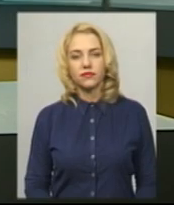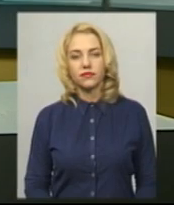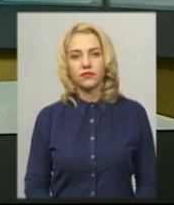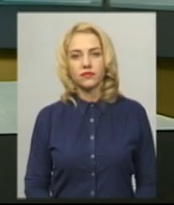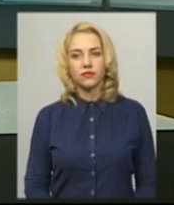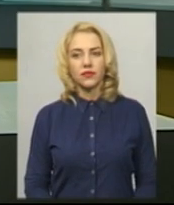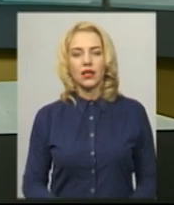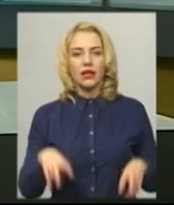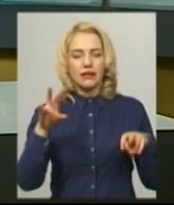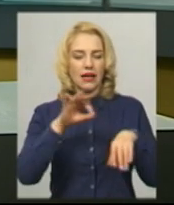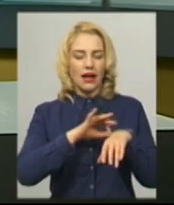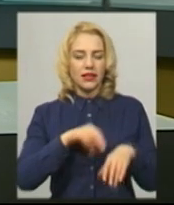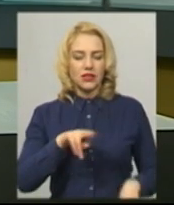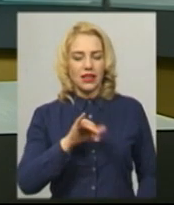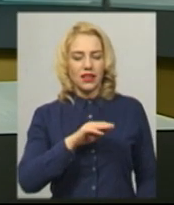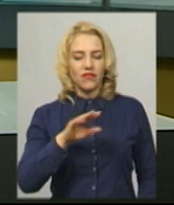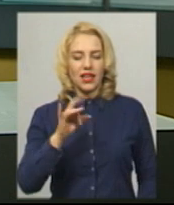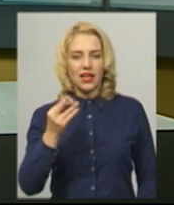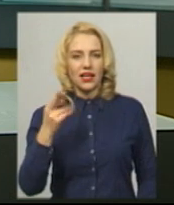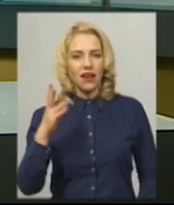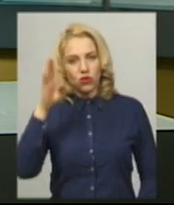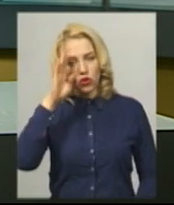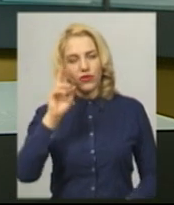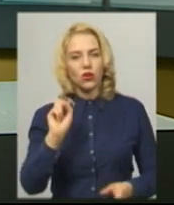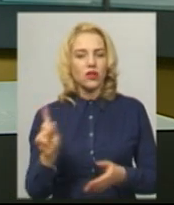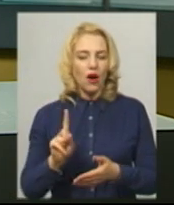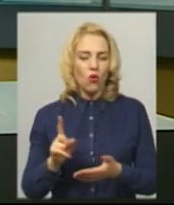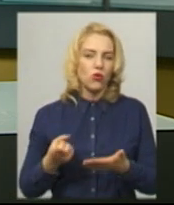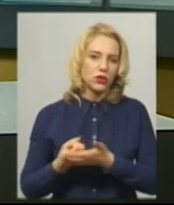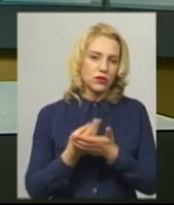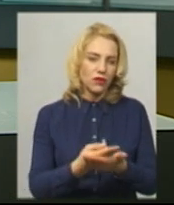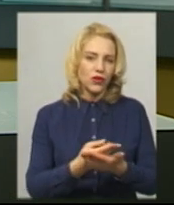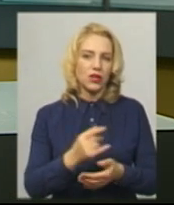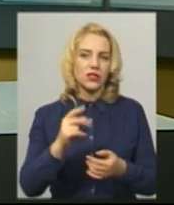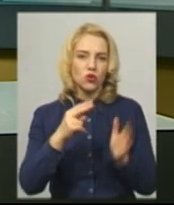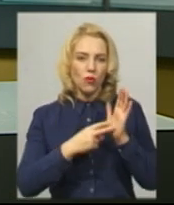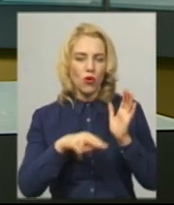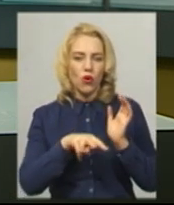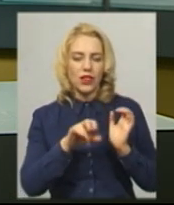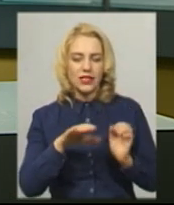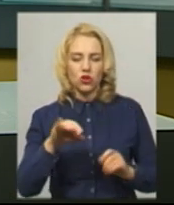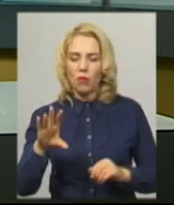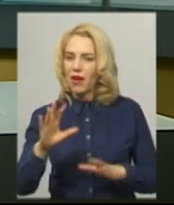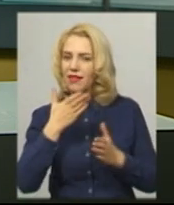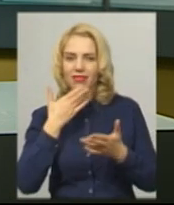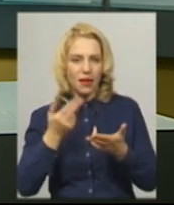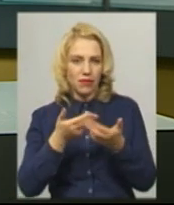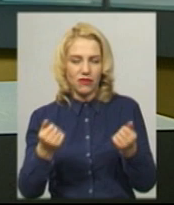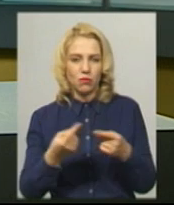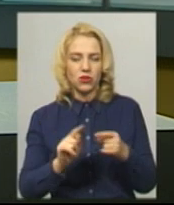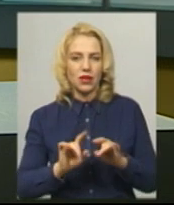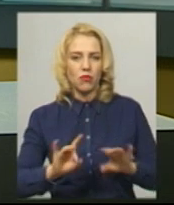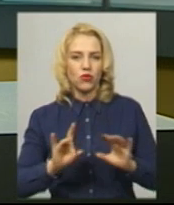Діагноз дифтерія у чоловіка, котрого госпіталізували до Хмельницької інфекційної лікарні 7 листопада, не підтвердився. Про це